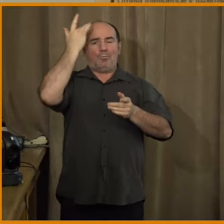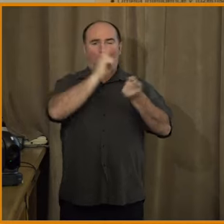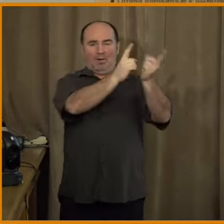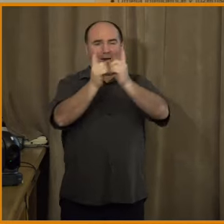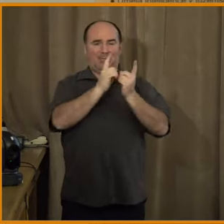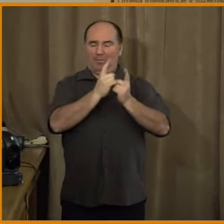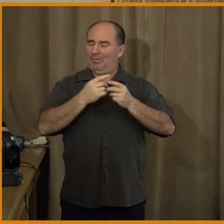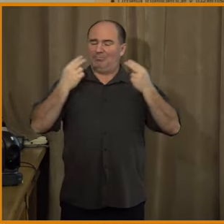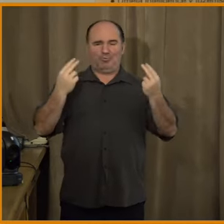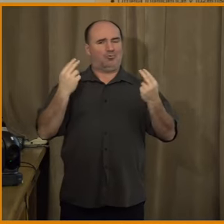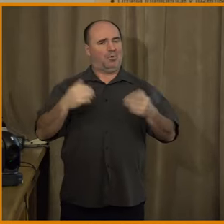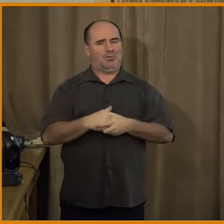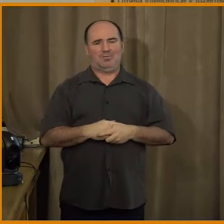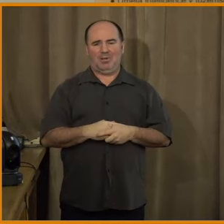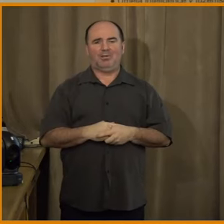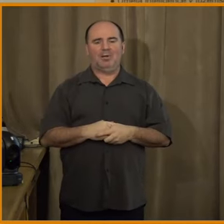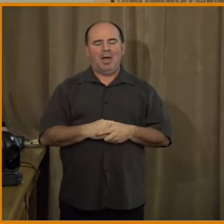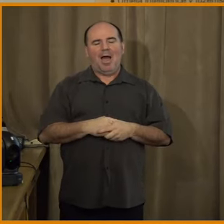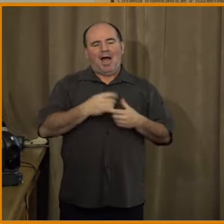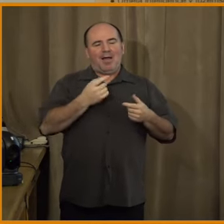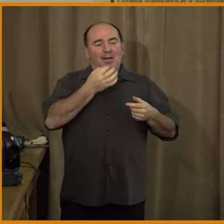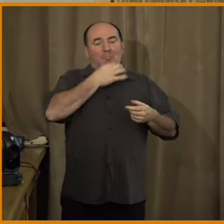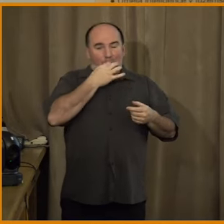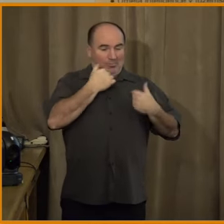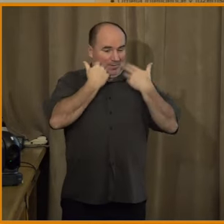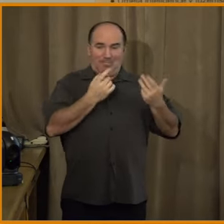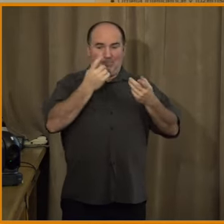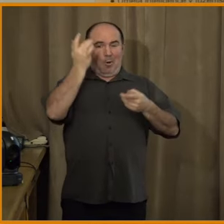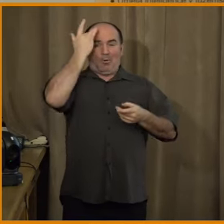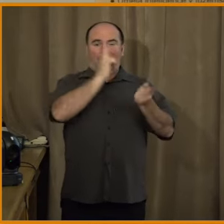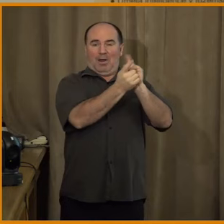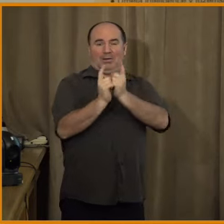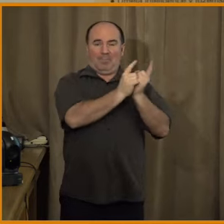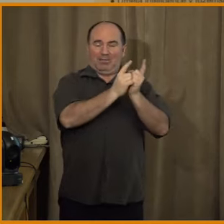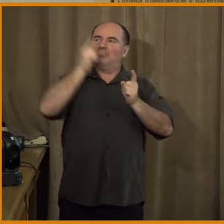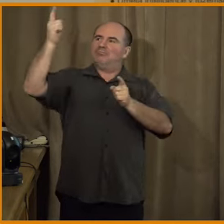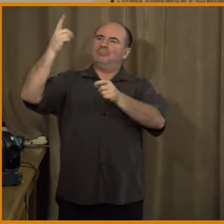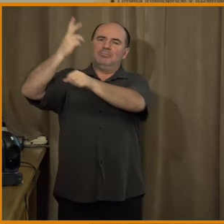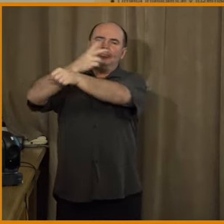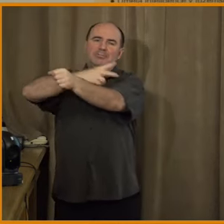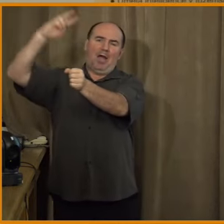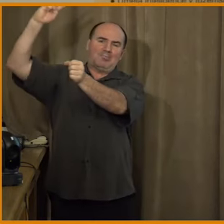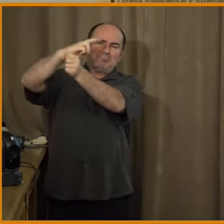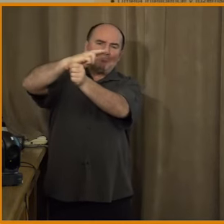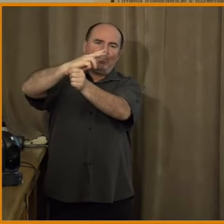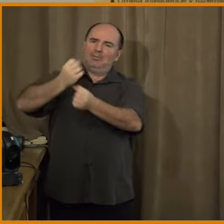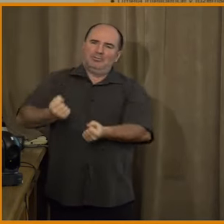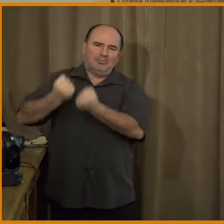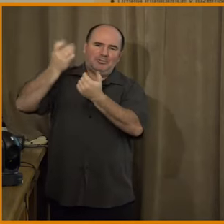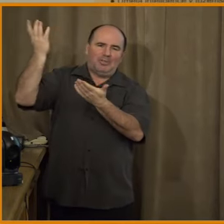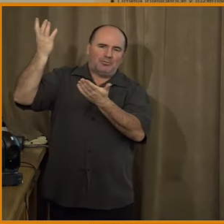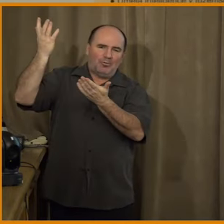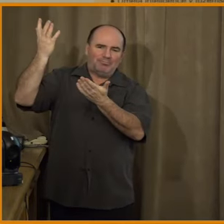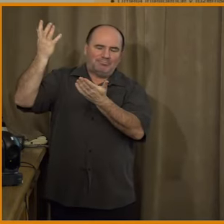tak já si myslím, že každé to opatření ze strany státu trošku bude jakoby mířit mimo. A tohle je hodně skeptický pohled. Budu ráda, když